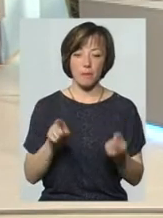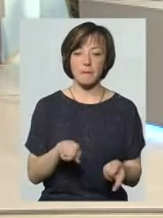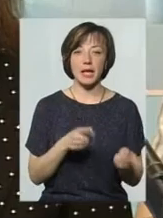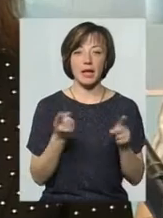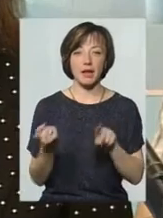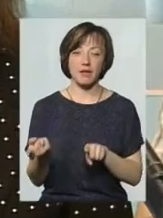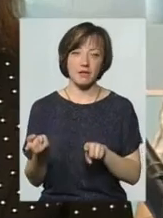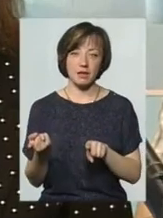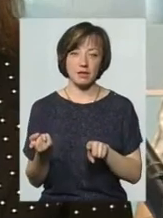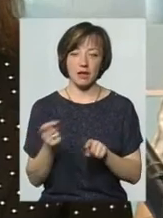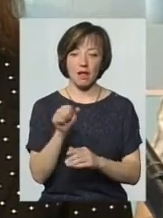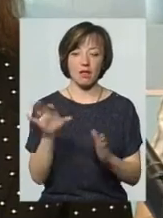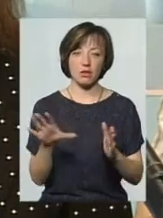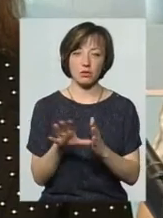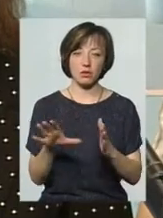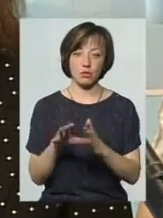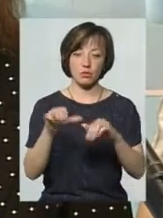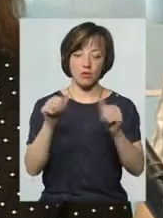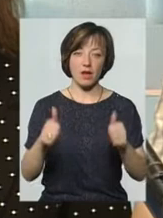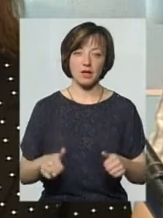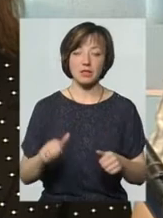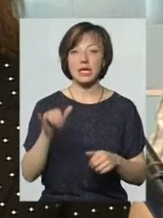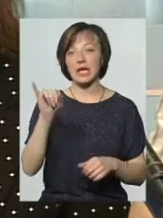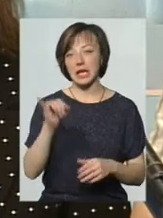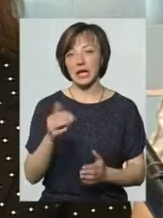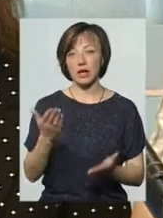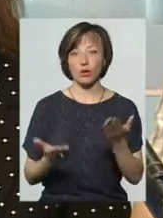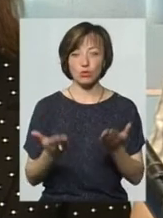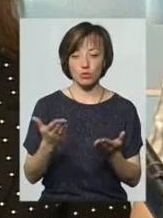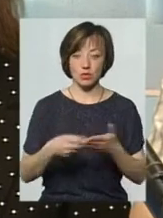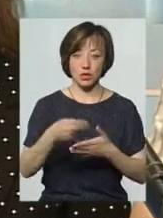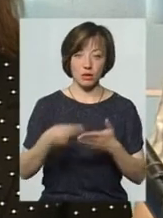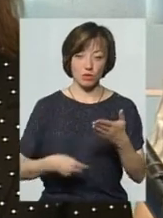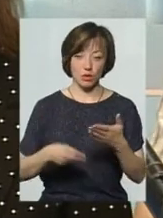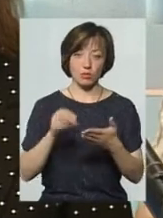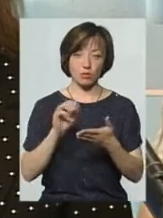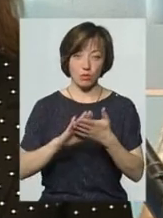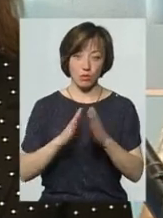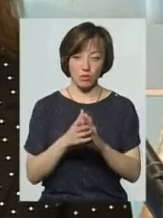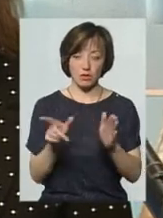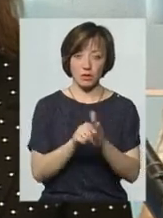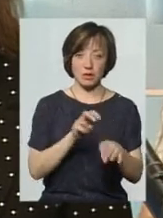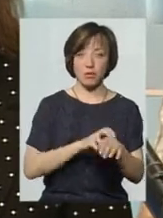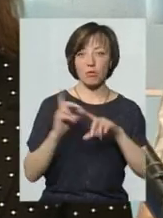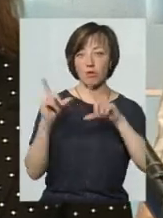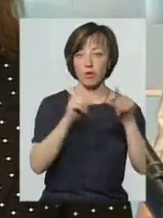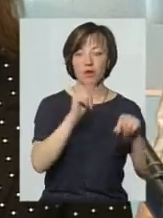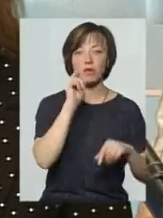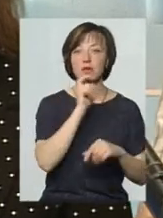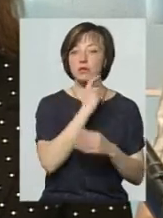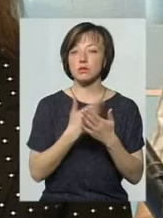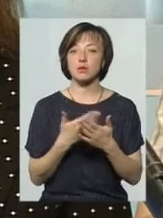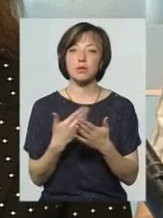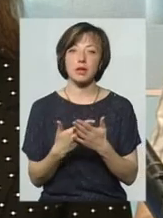в електронну версію. І якщо тут заключена декларація, людина поїхала в Вінниці,